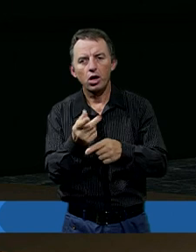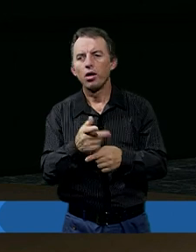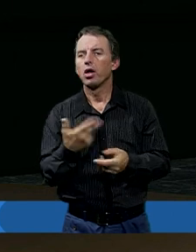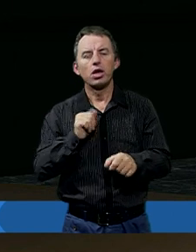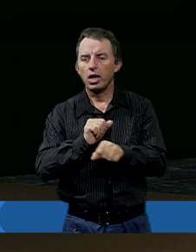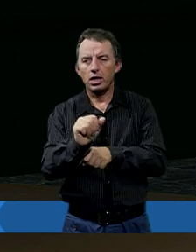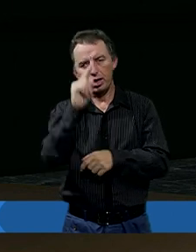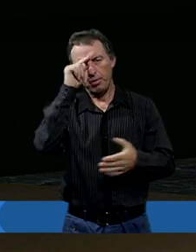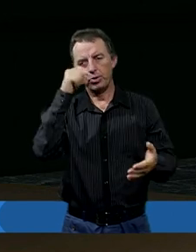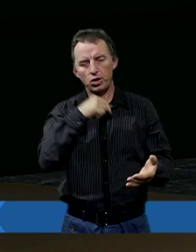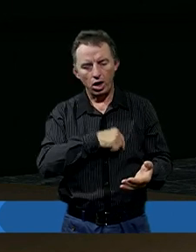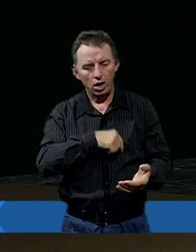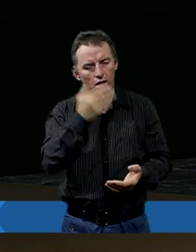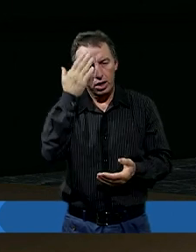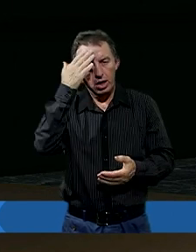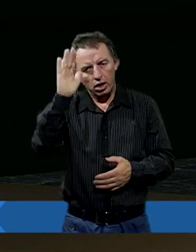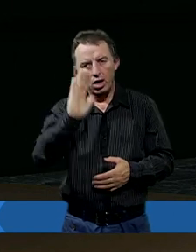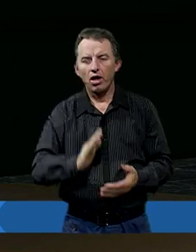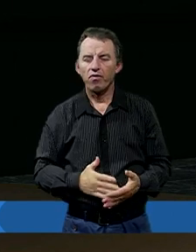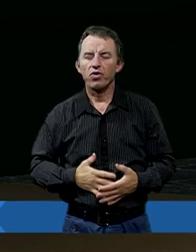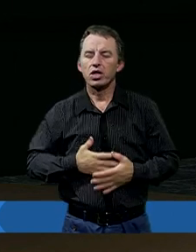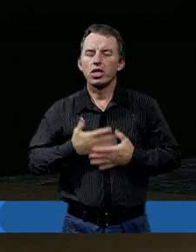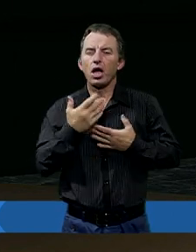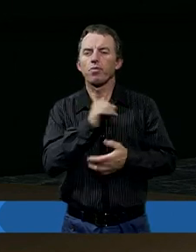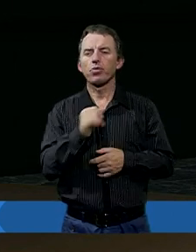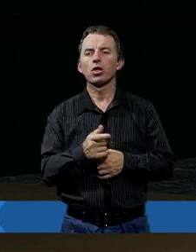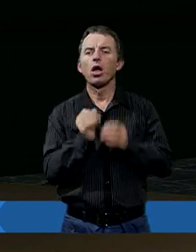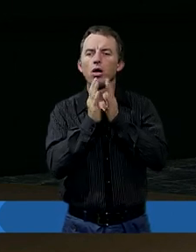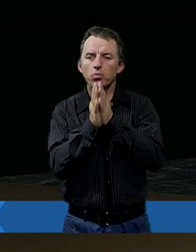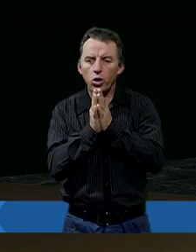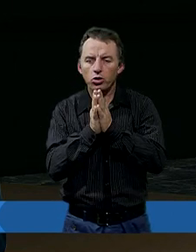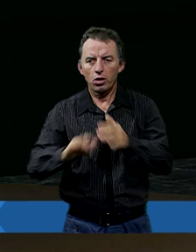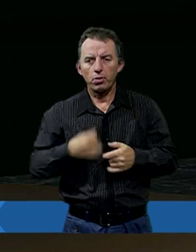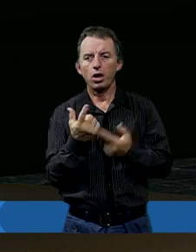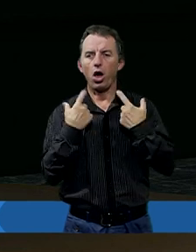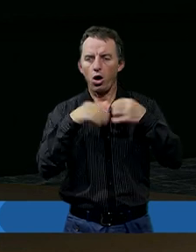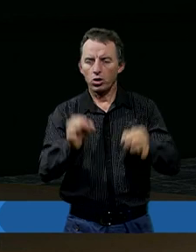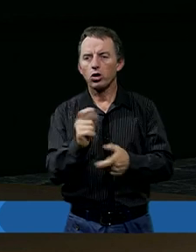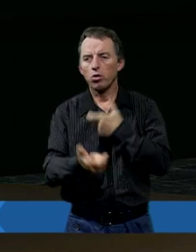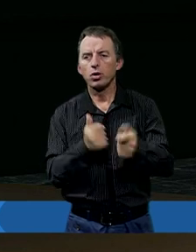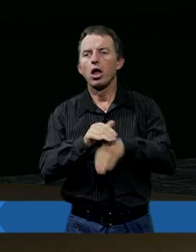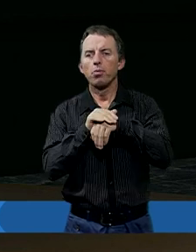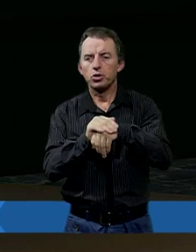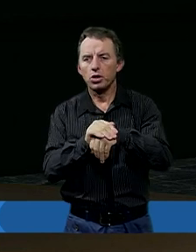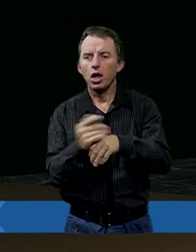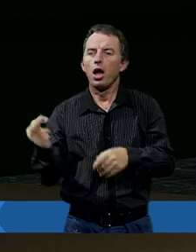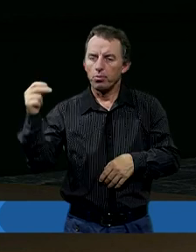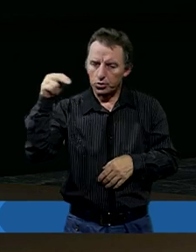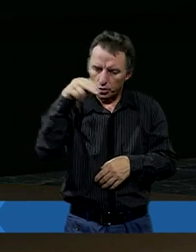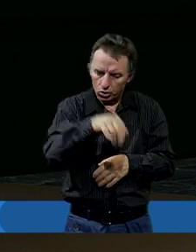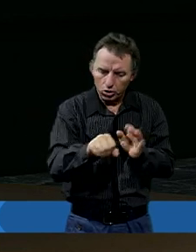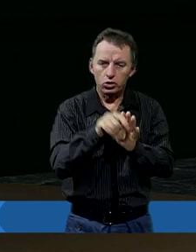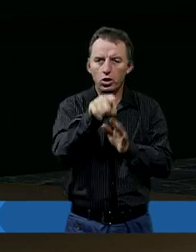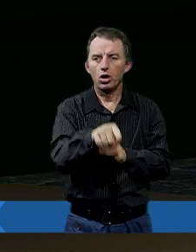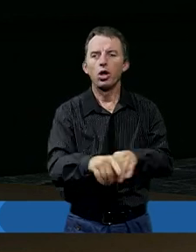Nie jestem psychologiem, nie znam się, ale wydaje mi się, że po prostu samą obecność. To, co zrobili tutaj przyjaciele Hioba. Przyszli do